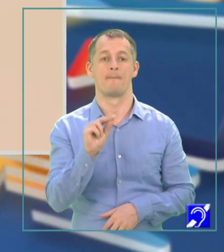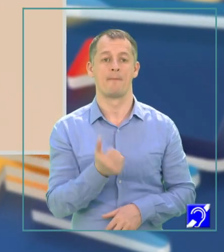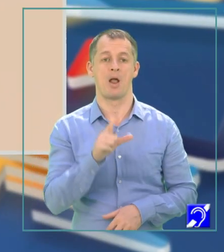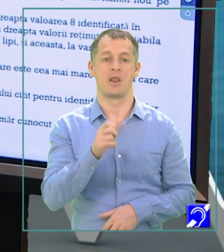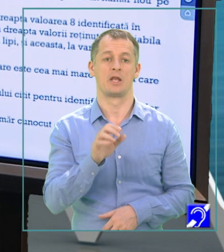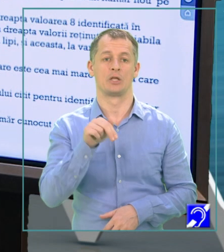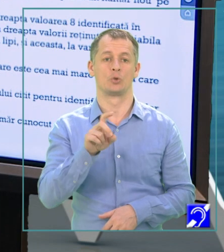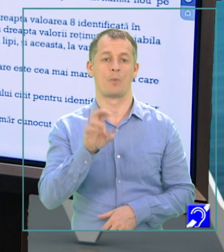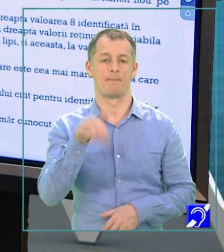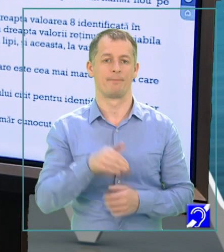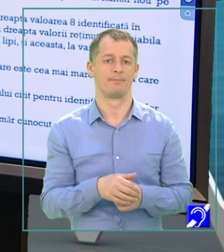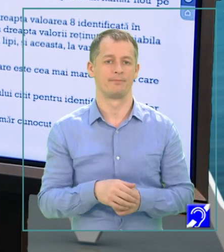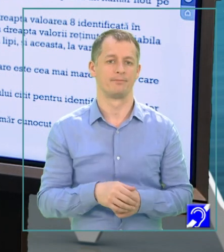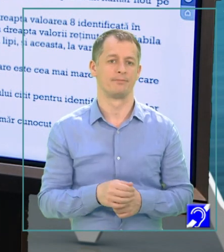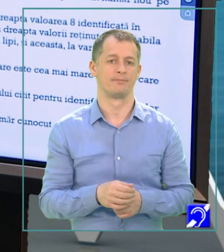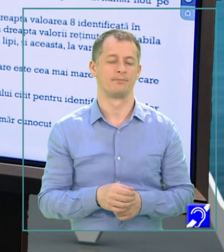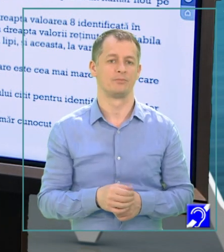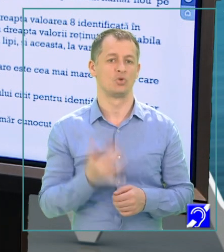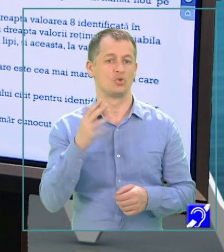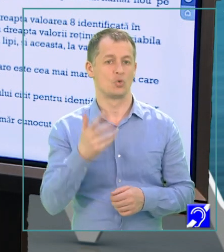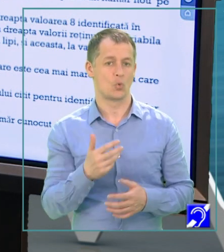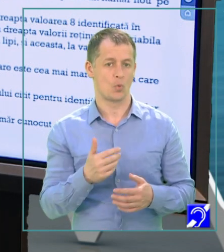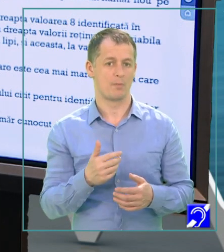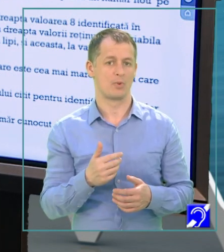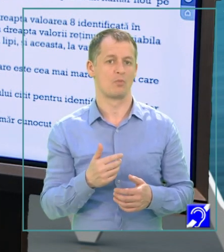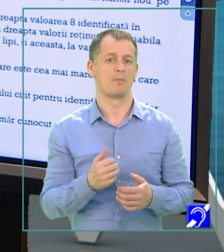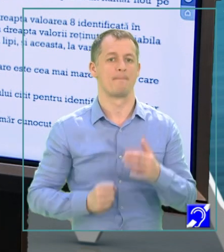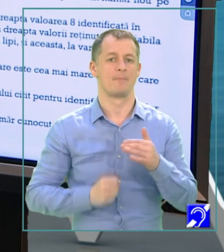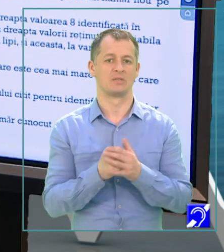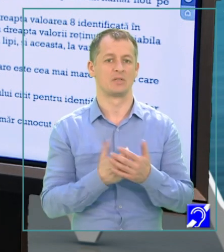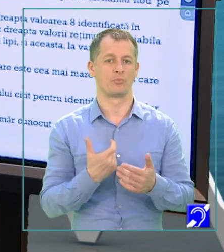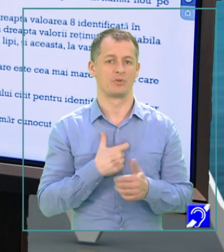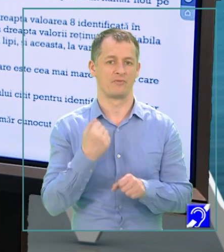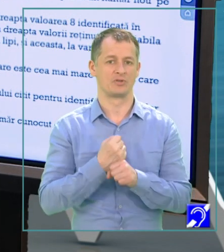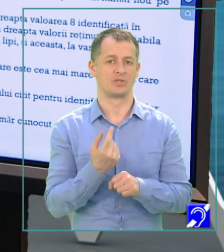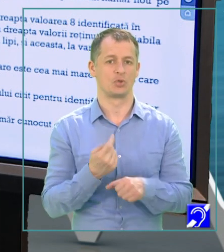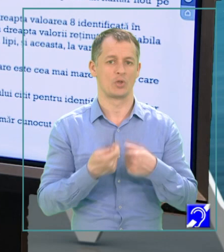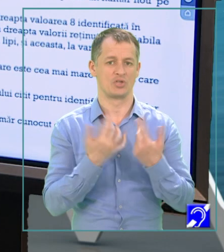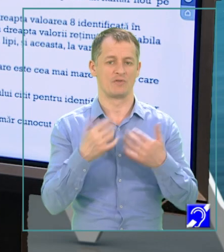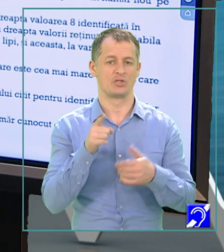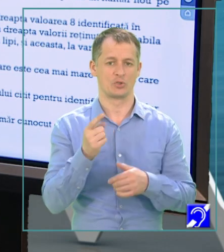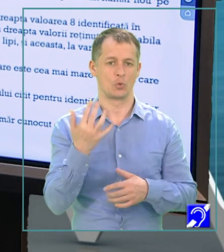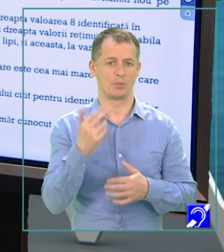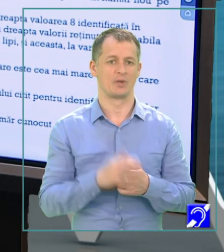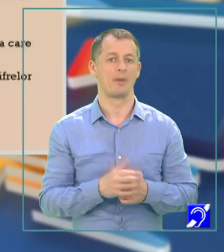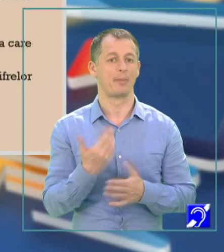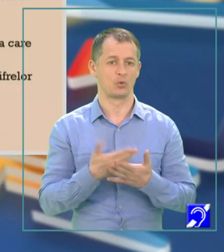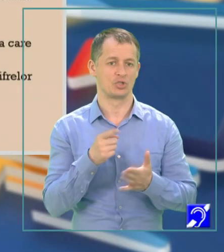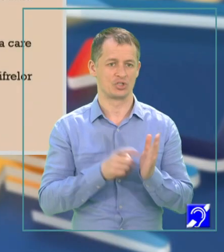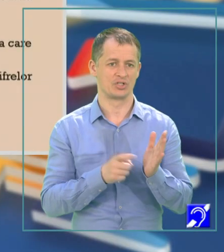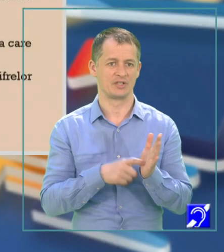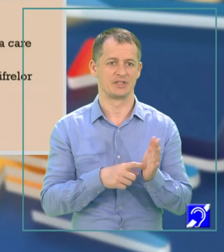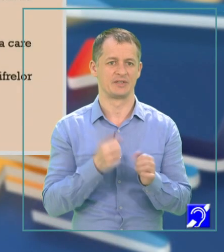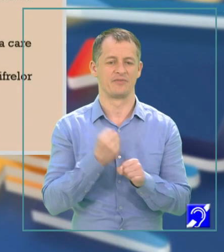O altă aplicație este numărul maxim care se poate forma din toate cifrele unui număr. Pentru această cerință se va parcurge